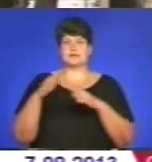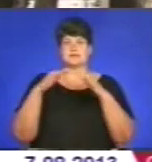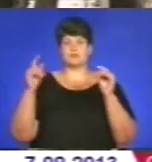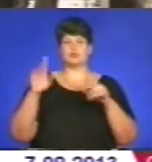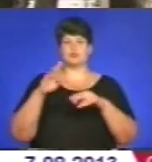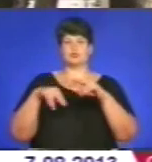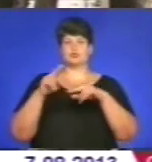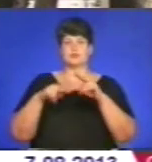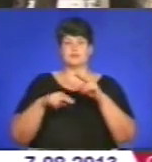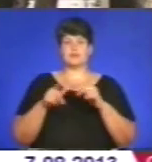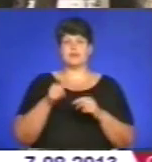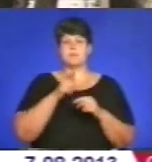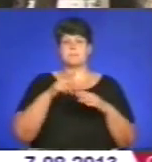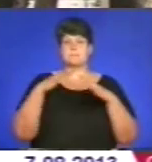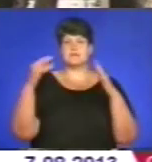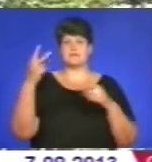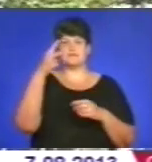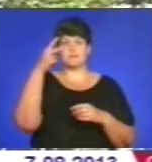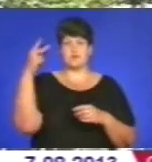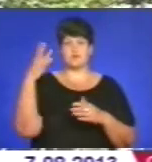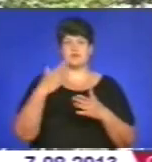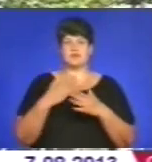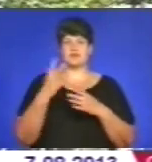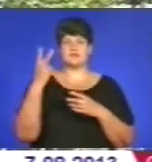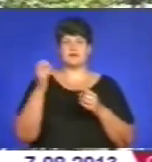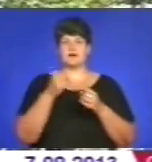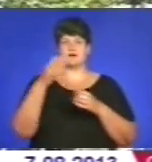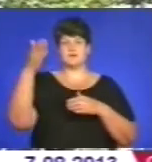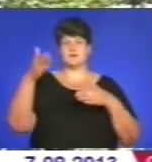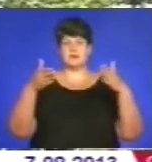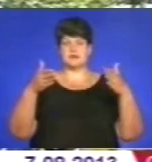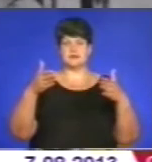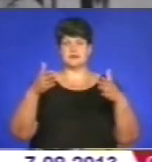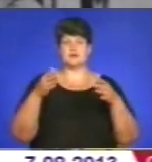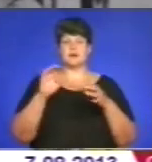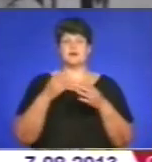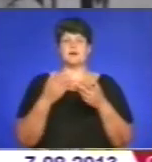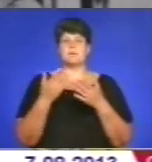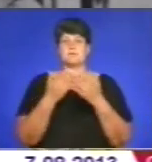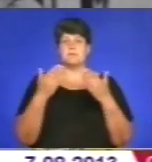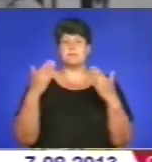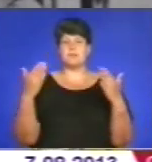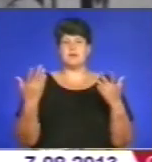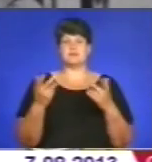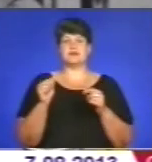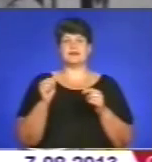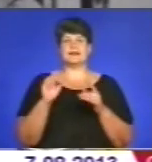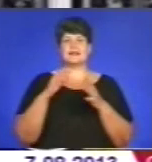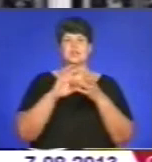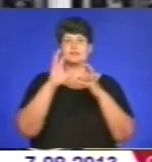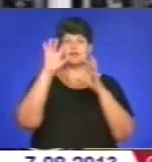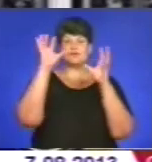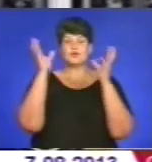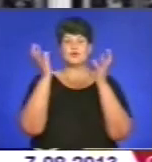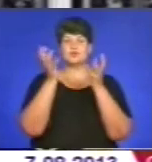Палац епохи класицизму двоповерховий і має два фасади. Інкрустовані меблі в стилі Людовіка XV, кристалеві люстри та